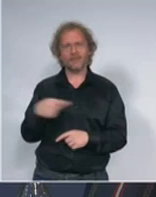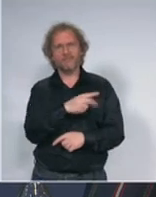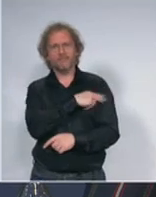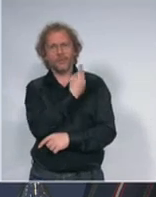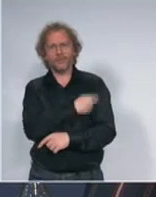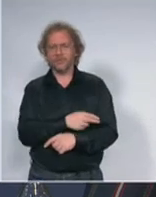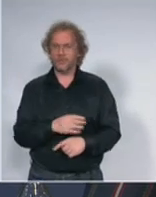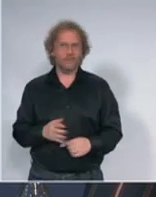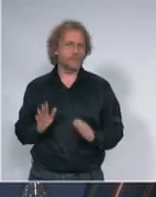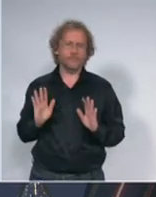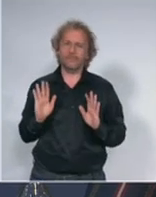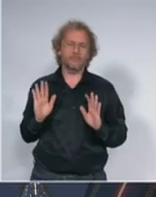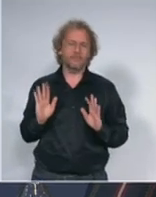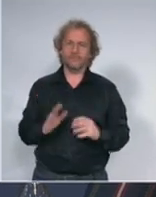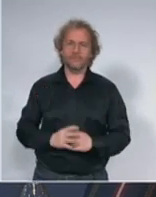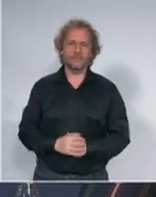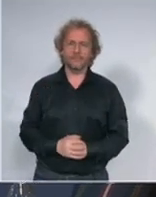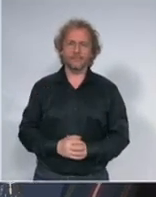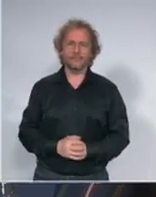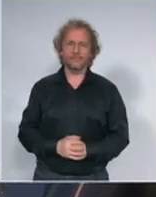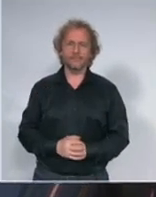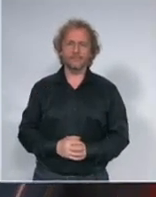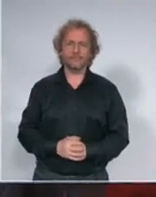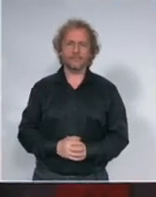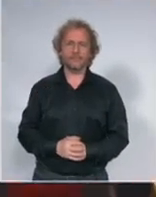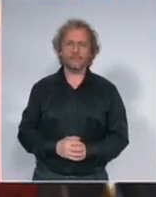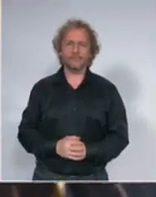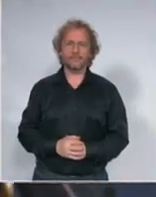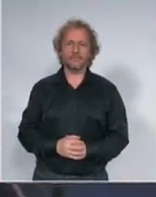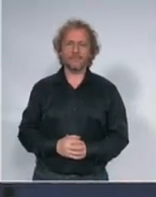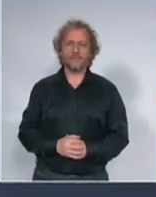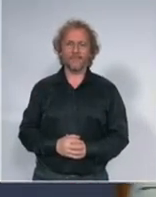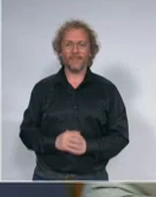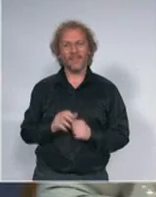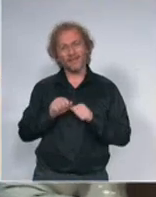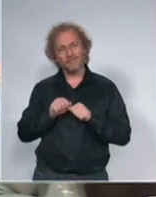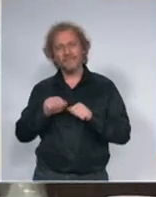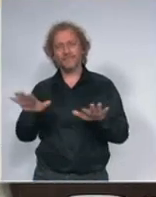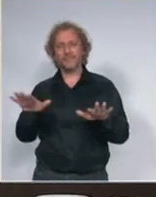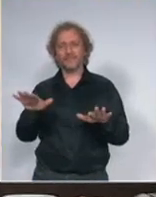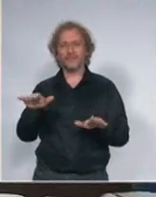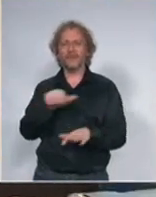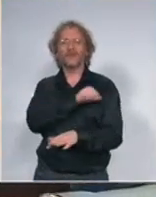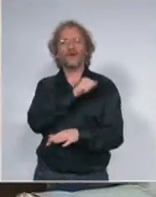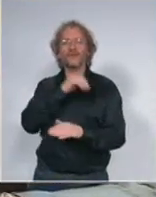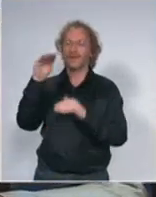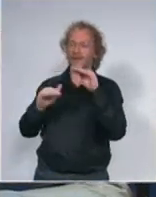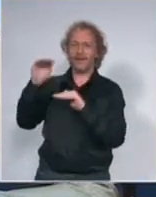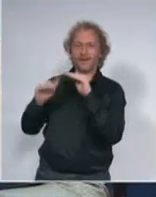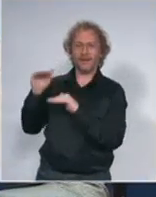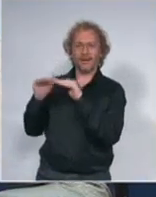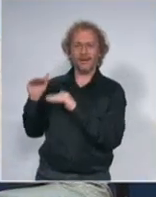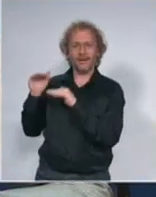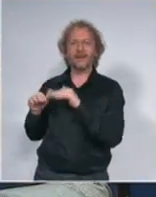tamo posla što se tiče uzrasne distribucije obolih znači to je širok dijepazon uzrasnih grupa što nam apsolutno